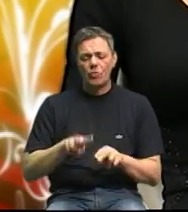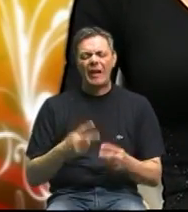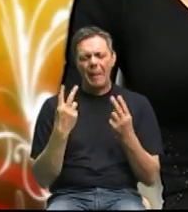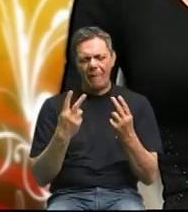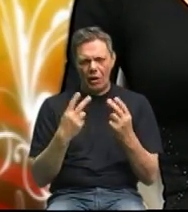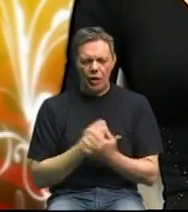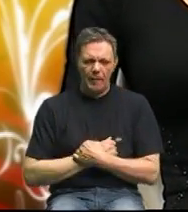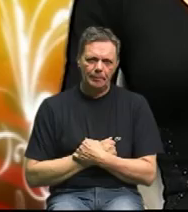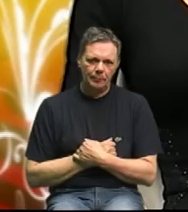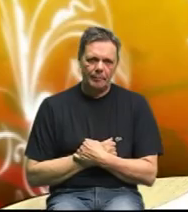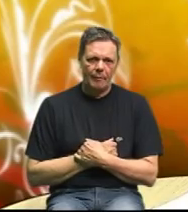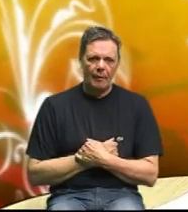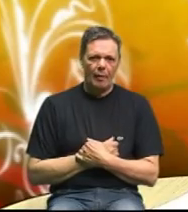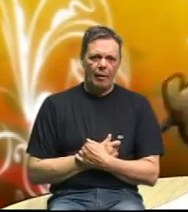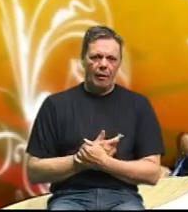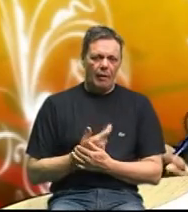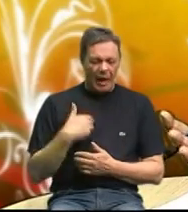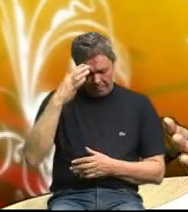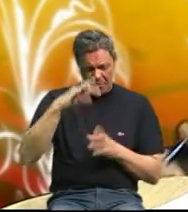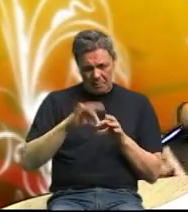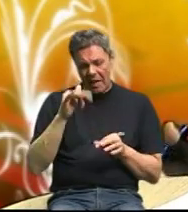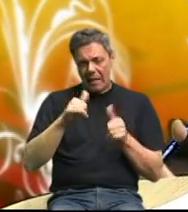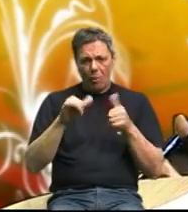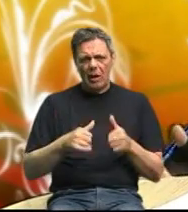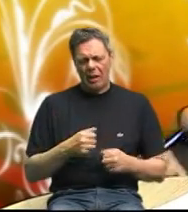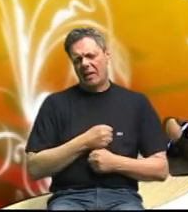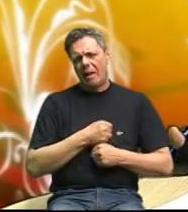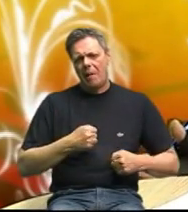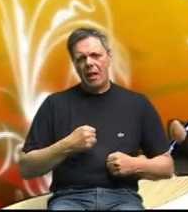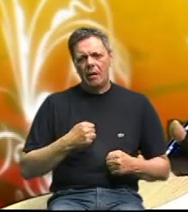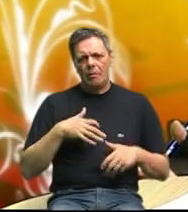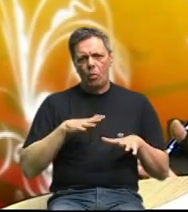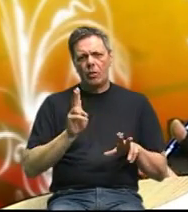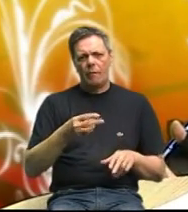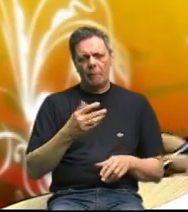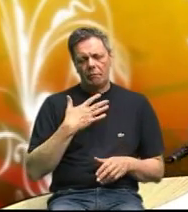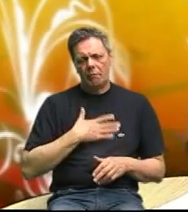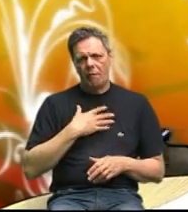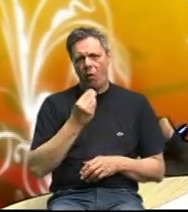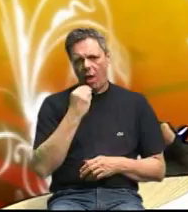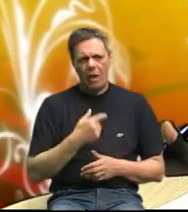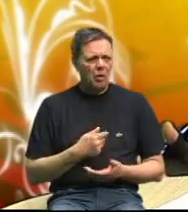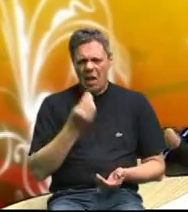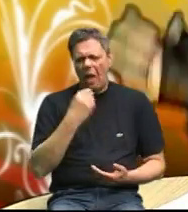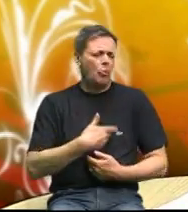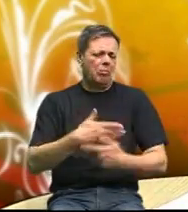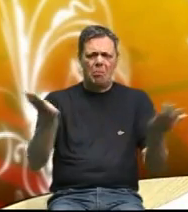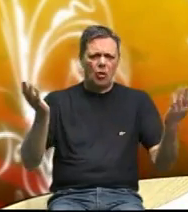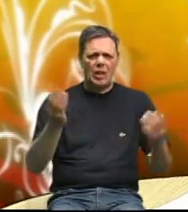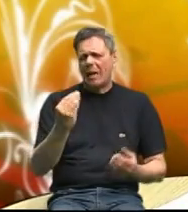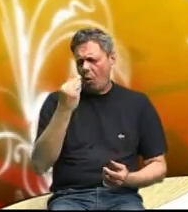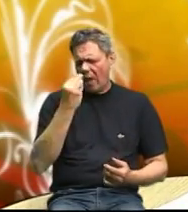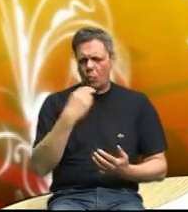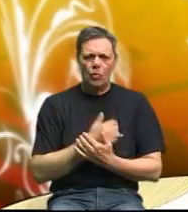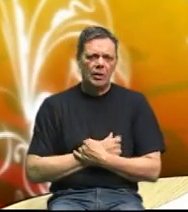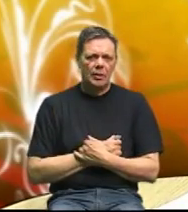znate šta ja sam izmislila jedan model ljudi debeli vole jesti oni jedu šta got samo ubacuju